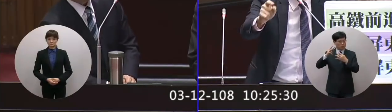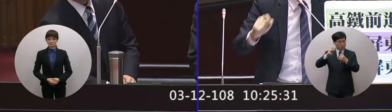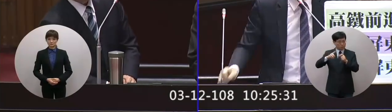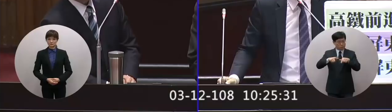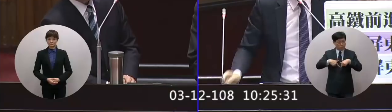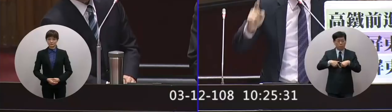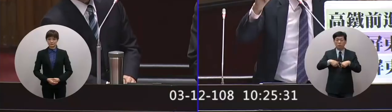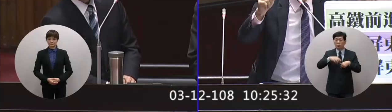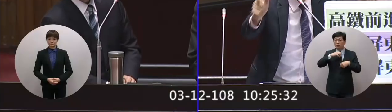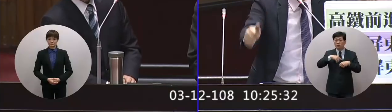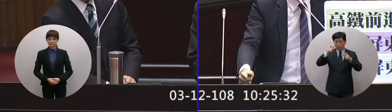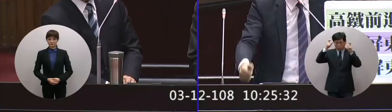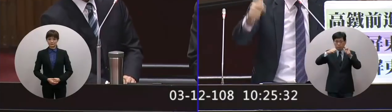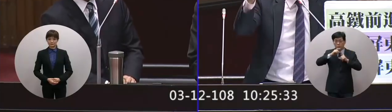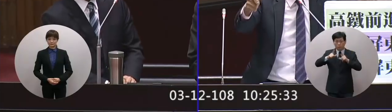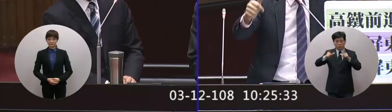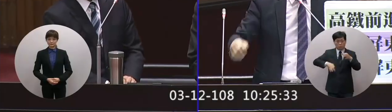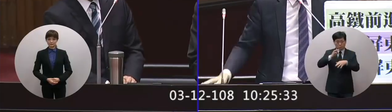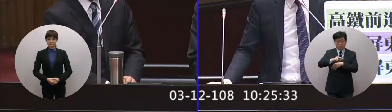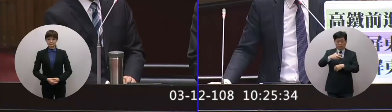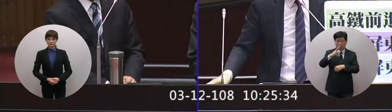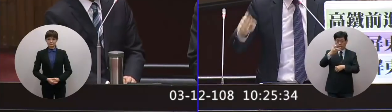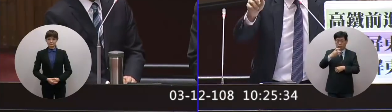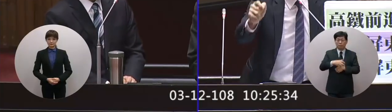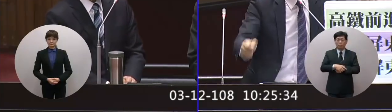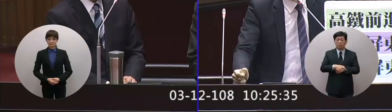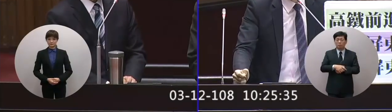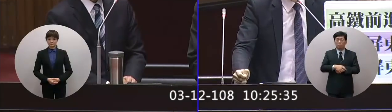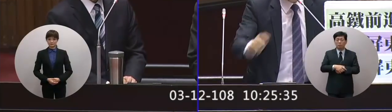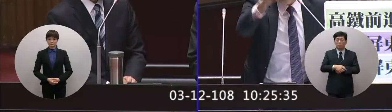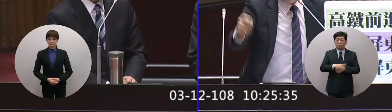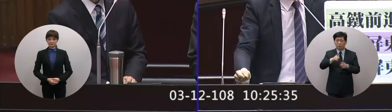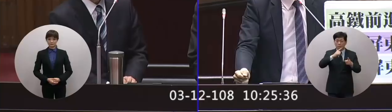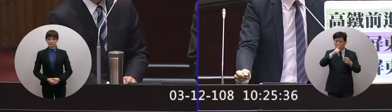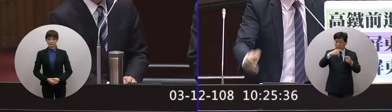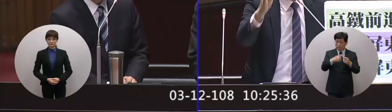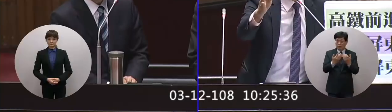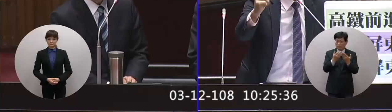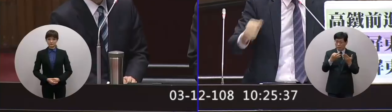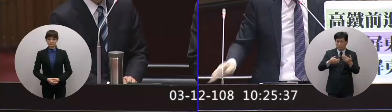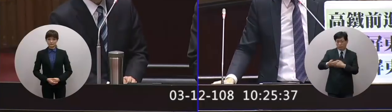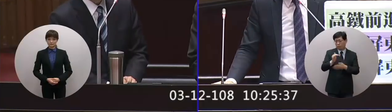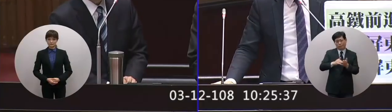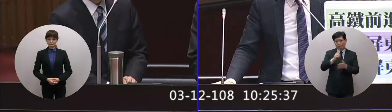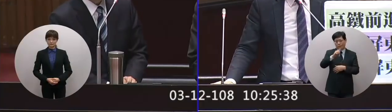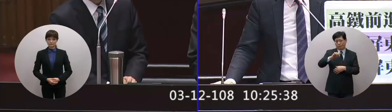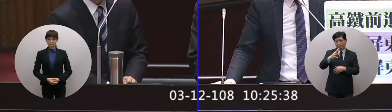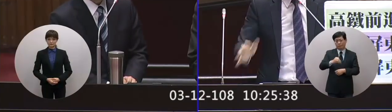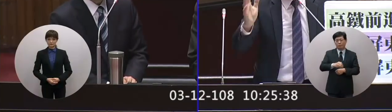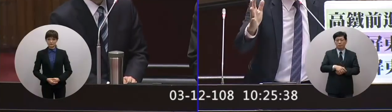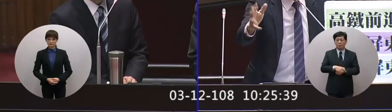其中的高評分署他一年的資本和投資就七百八十萬我們立心喔一年的學位收不清四萬了